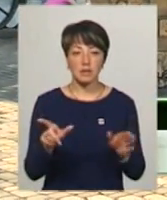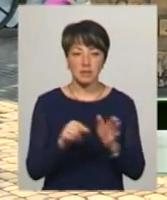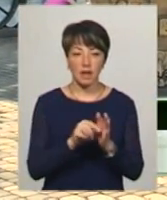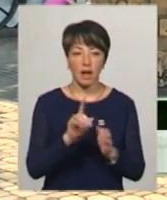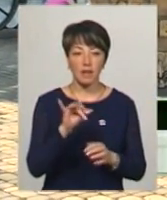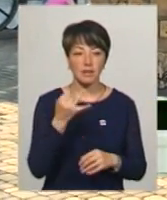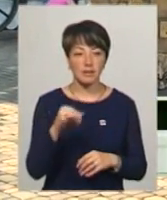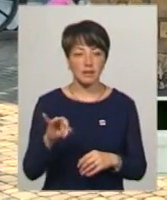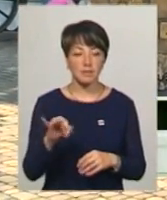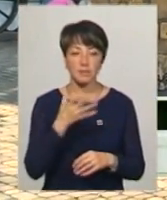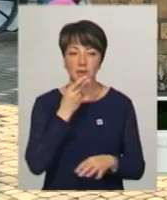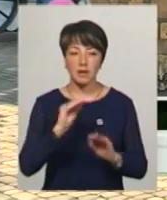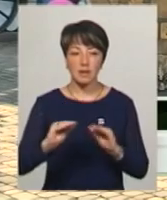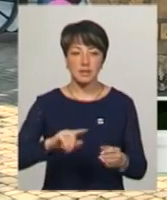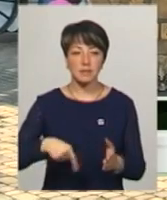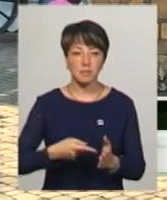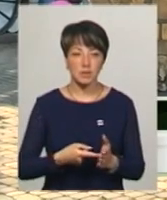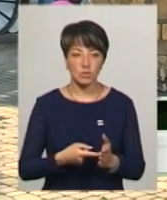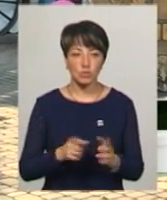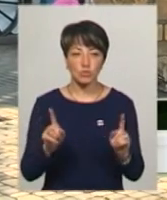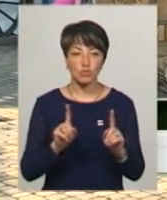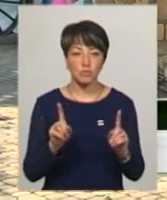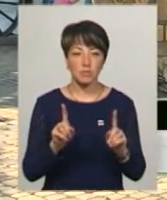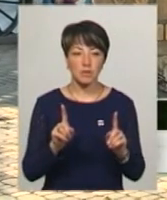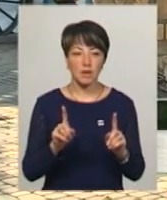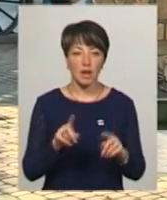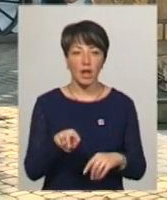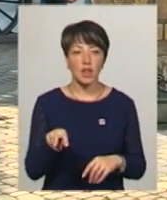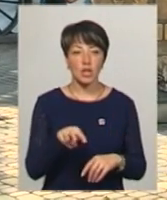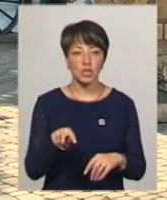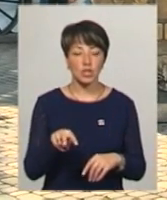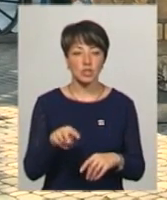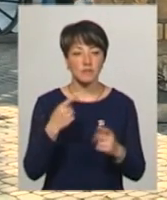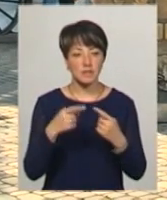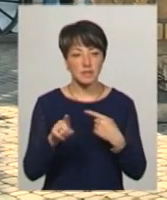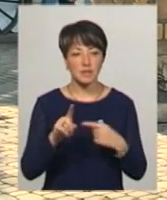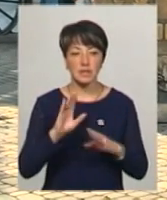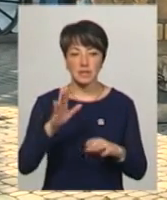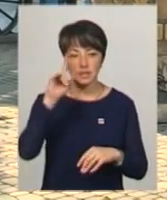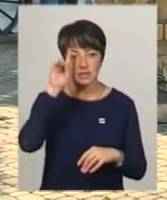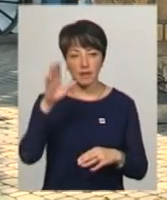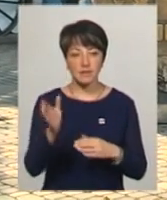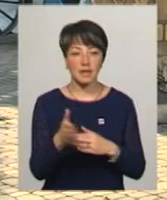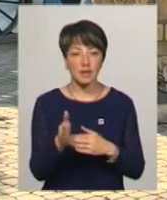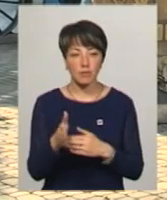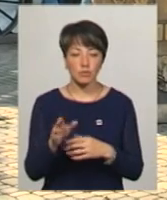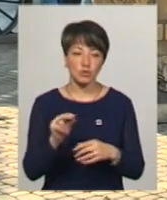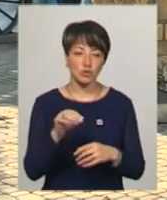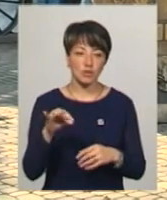Андрієм, щось прикрасити місто, щоб казати, летичий відрізнявся наш, не тільки славився тою рибою, чи